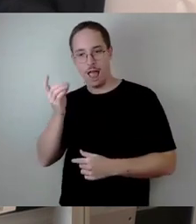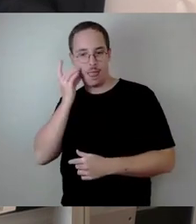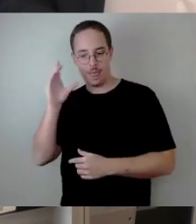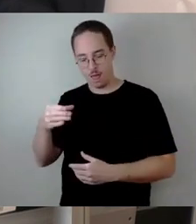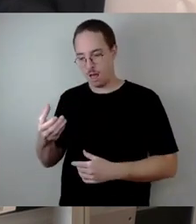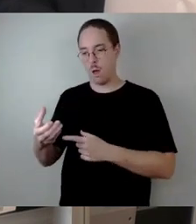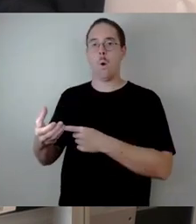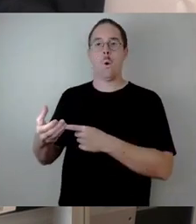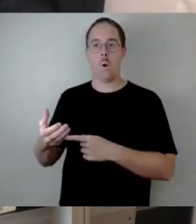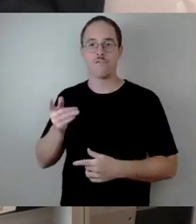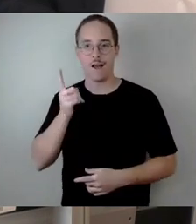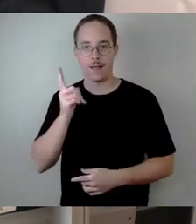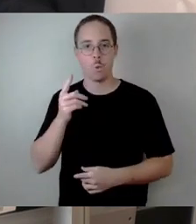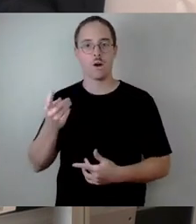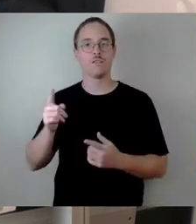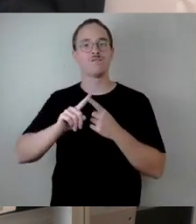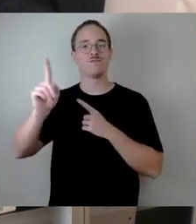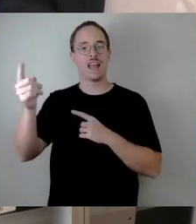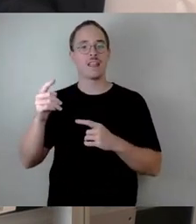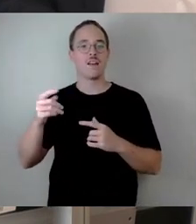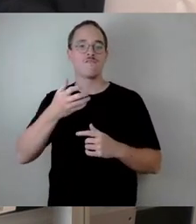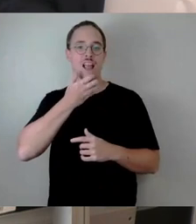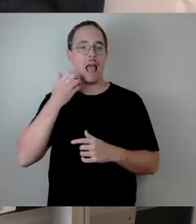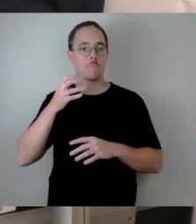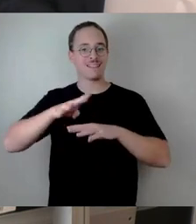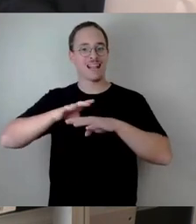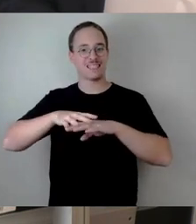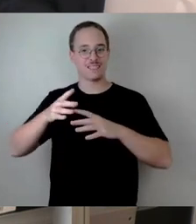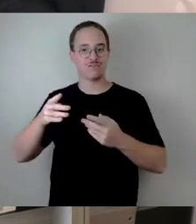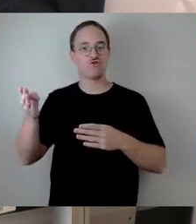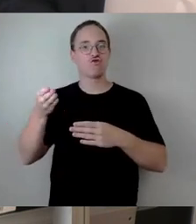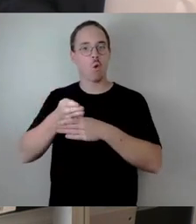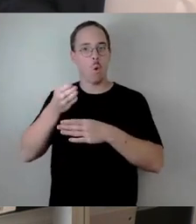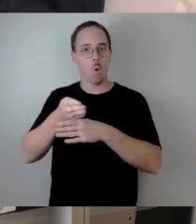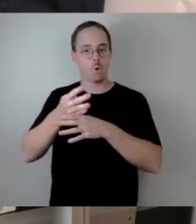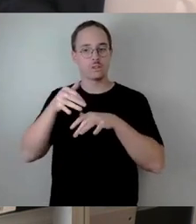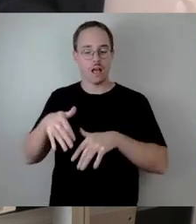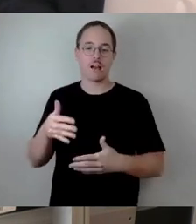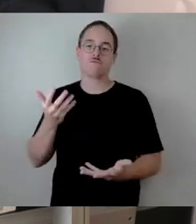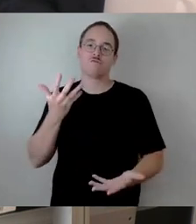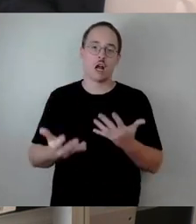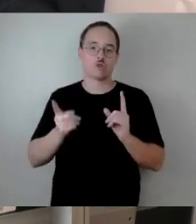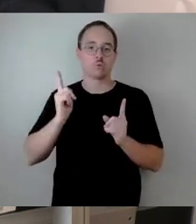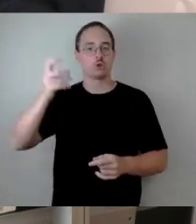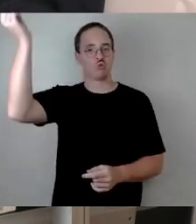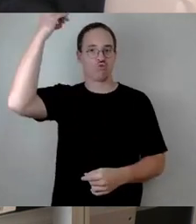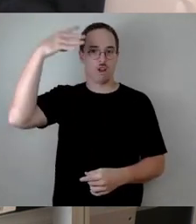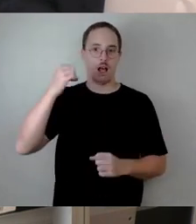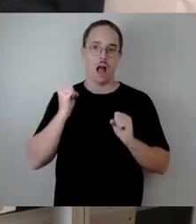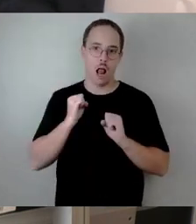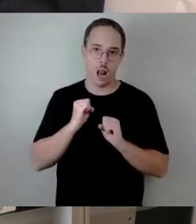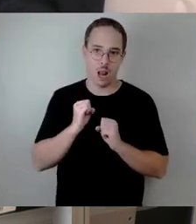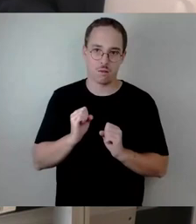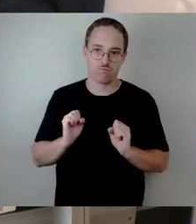davon ausgehen muss, dass man kalt duschen muss. Das ist also auch ein Bereich, den wir hier sehr gerne mit abdecken. Das ist also die örtliche